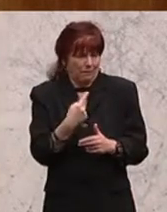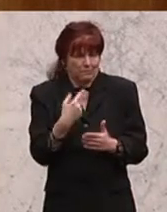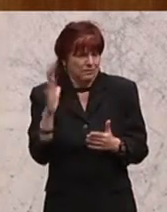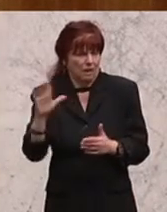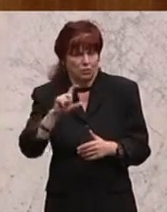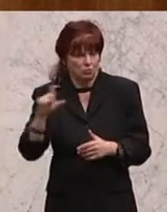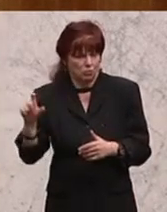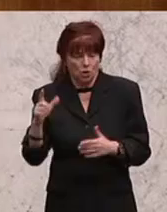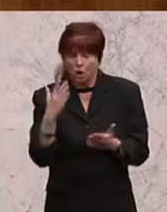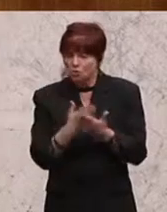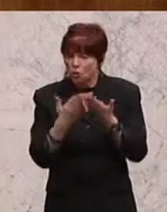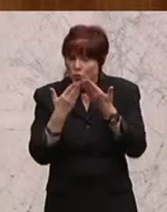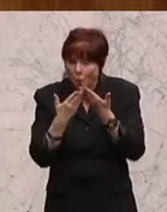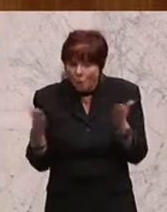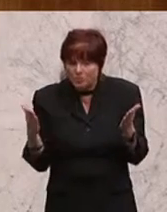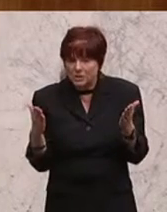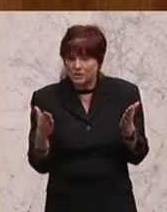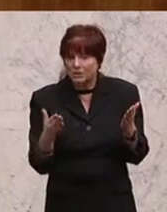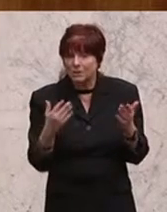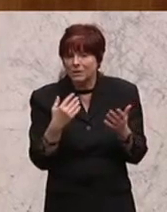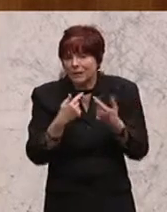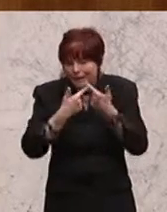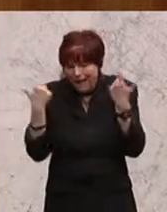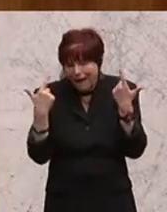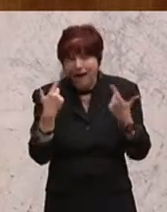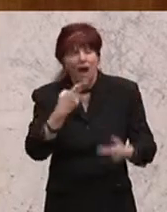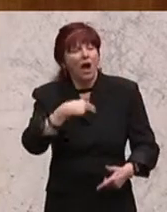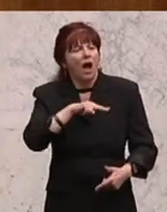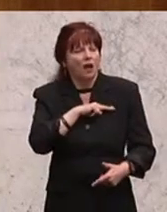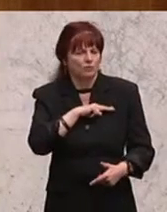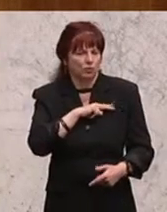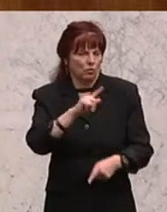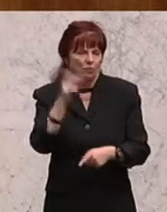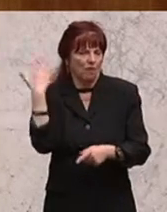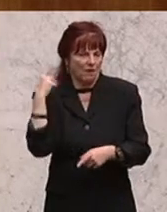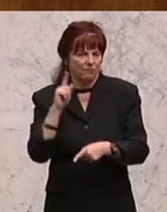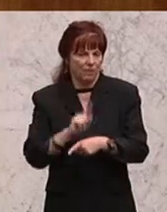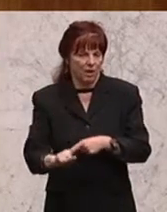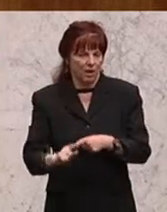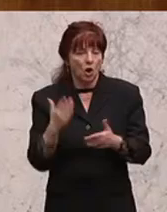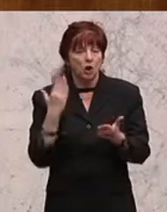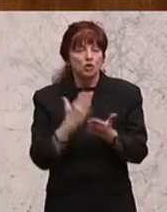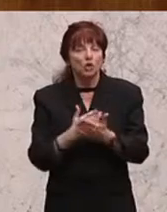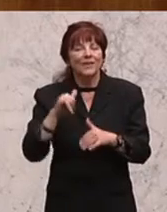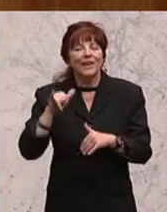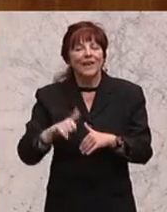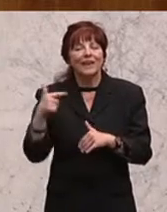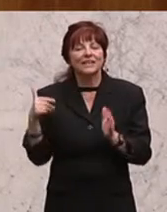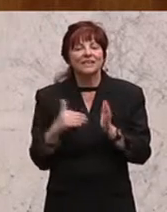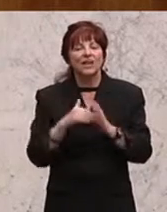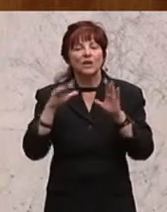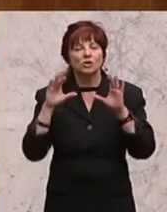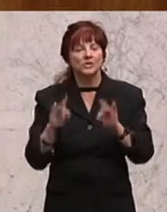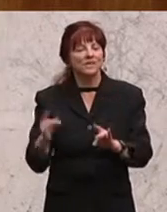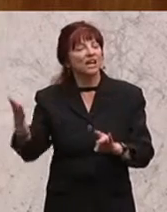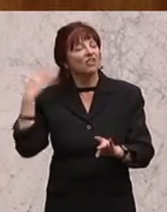Haftungen ein Fehler waren. Und es gab schon im Jänner 2010 konkrete Kaufangebote. Demen wurden